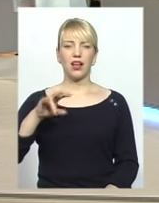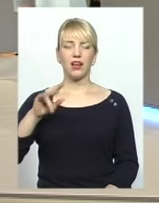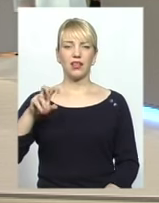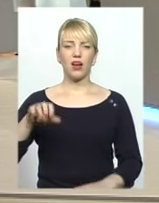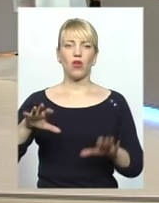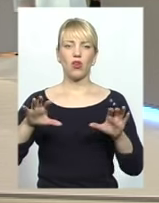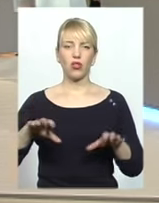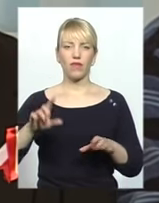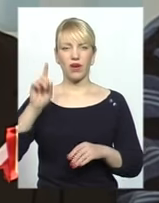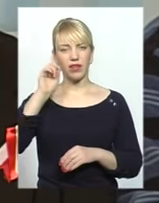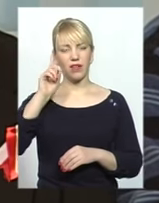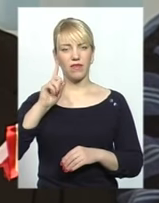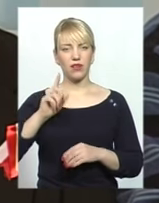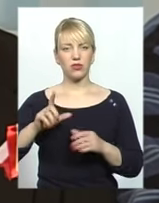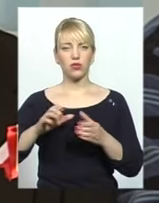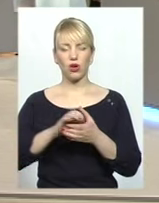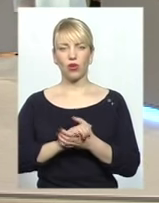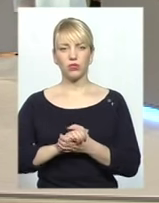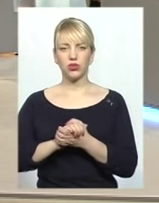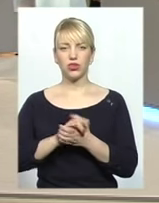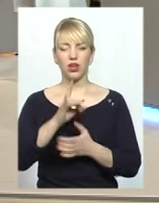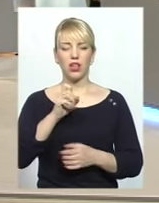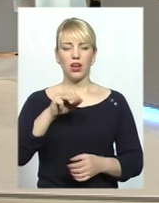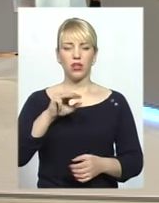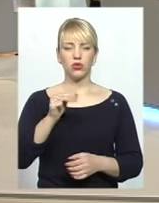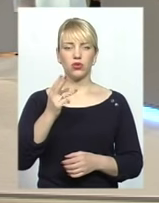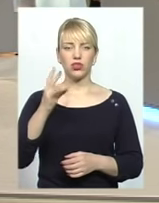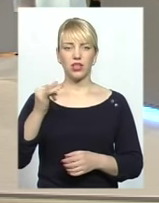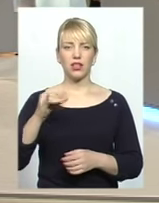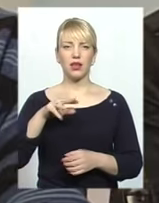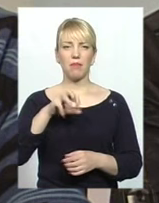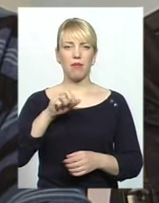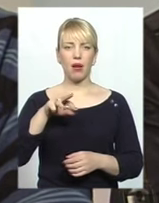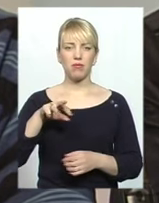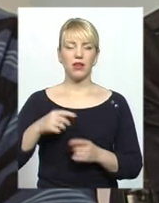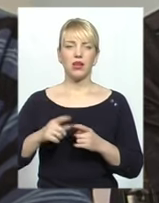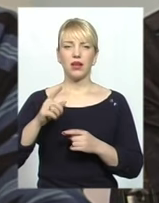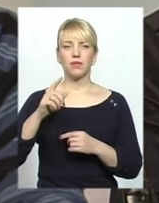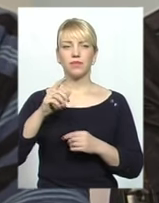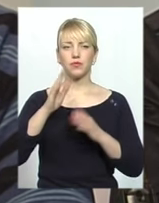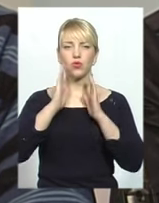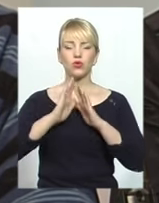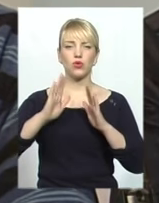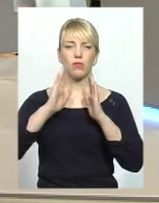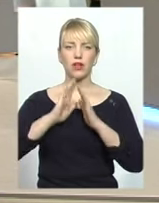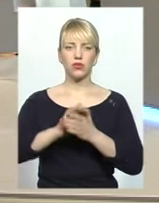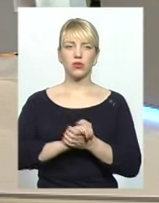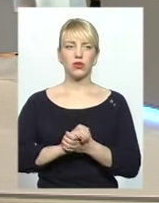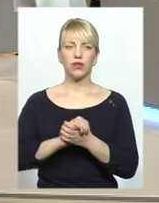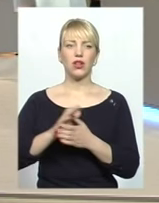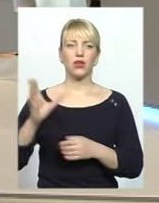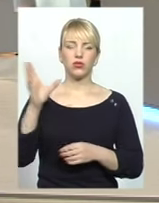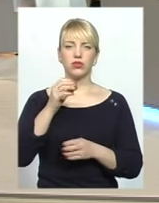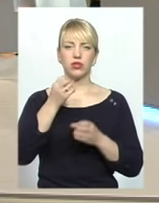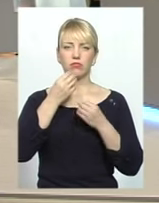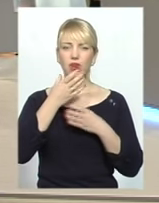єврейської общини Ігор Радушний і мам обласної мусульманської громади Абдуль-Карім Мухамедов. Усім доброго здоров